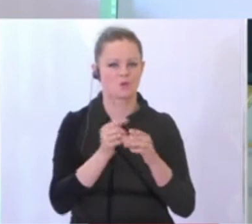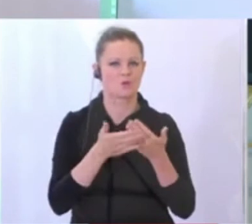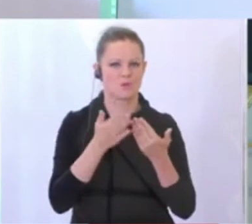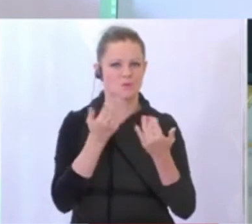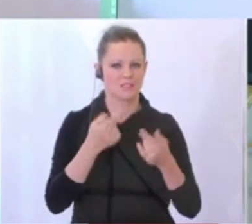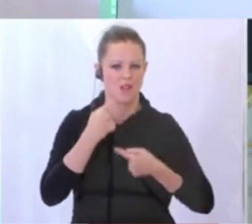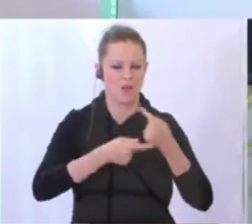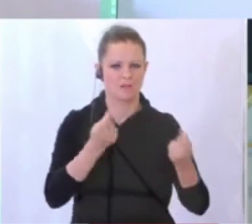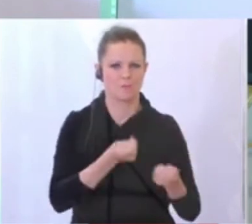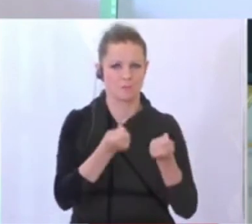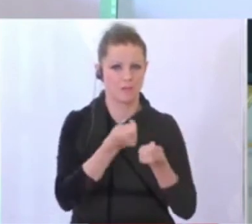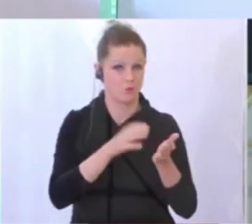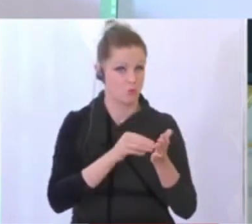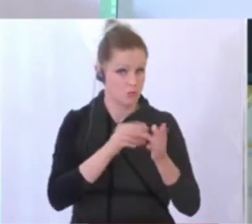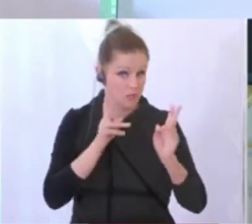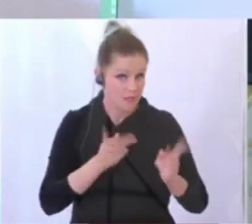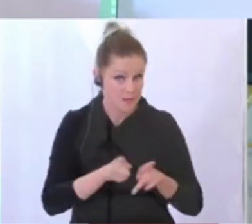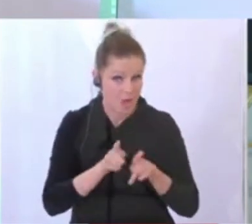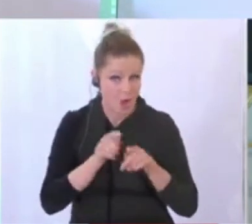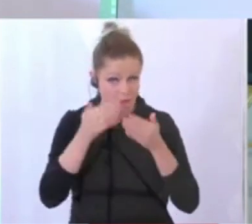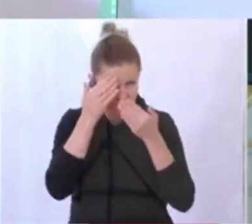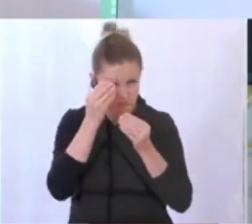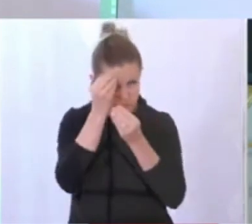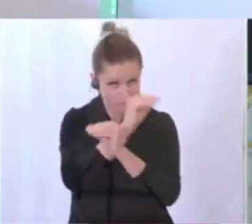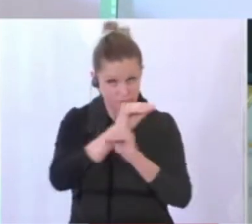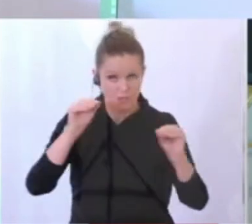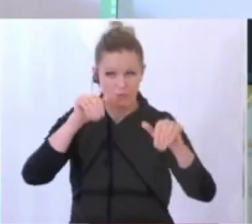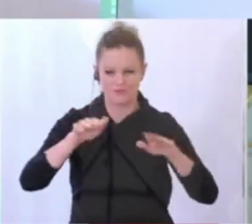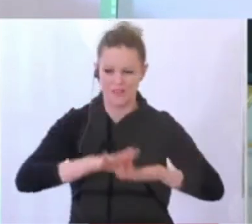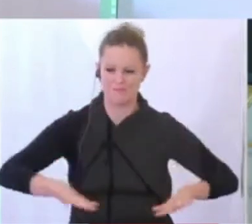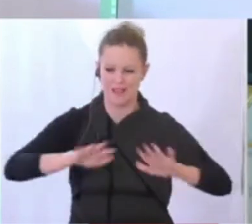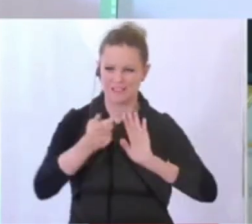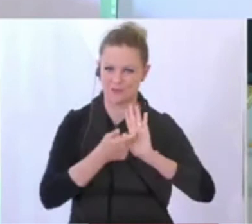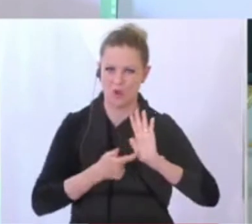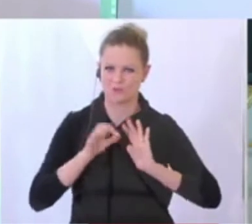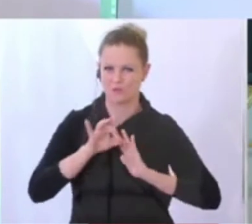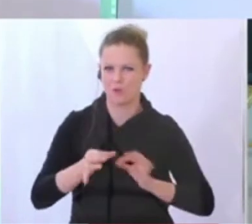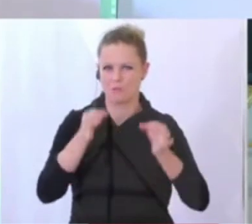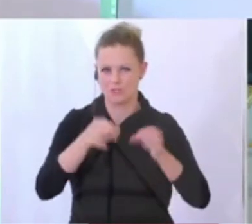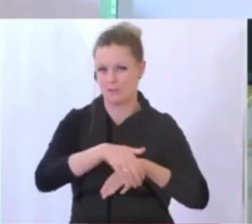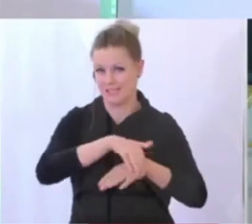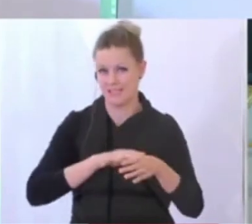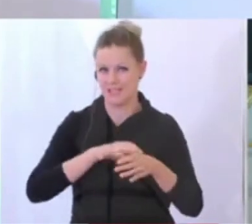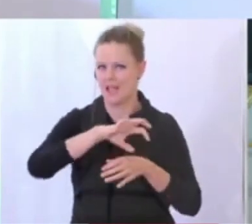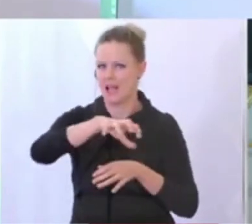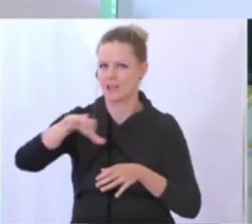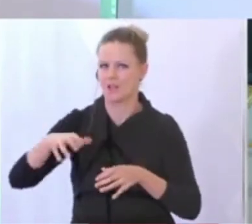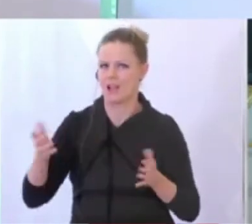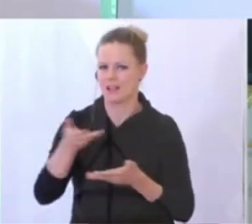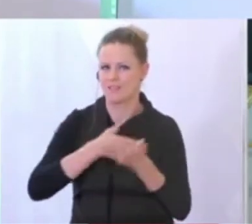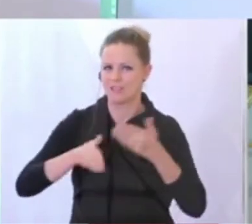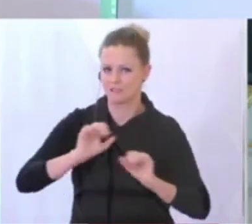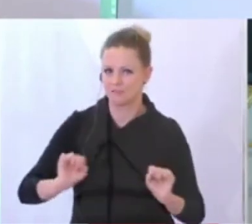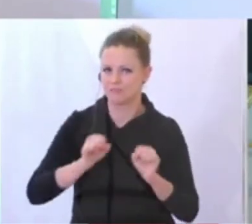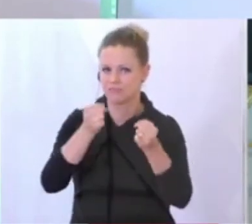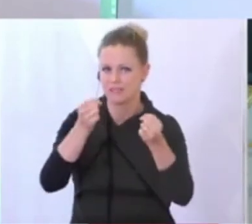laufenden Betriebs. Aber man muss darauf hinweisen, dass das eine Grundvoraussetzung ist, für manche Gemeinden in die Regionalwirtschaft Impulse setzen